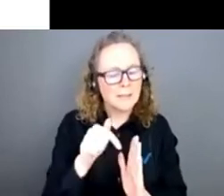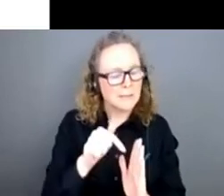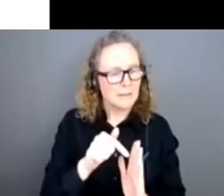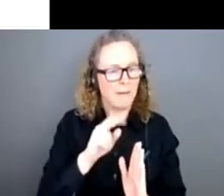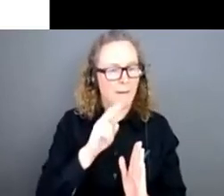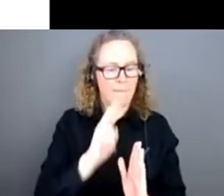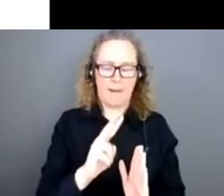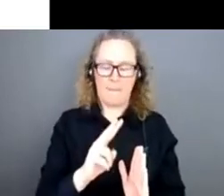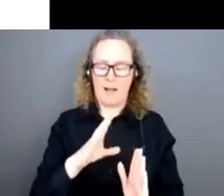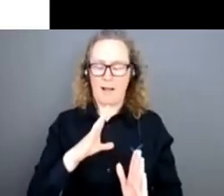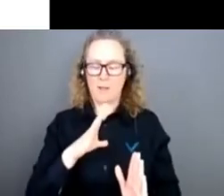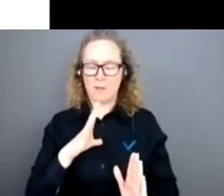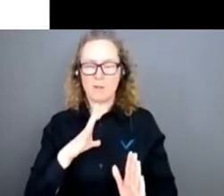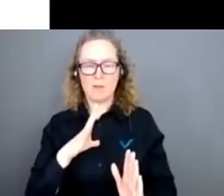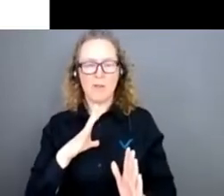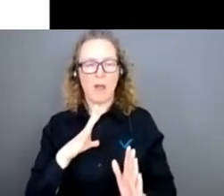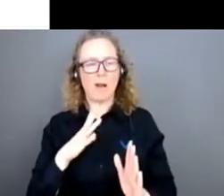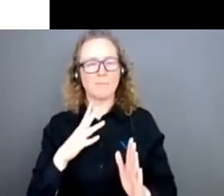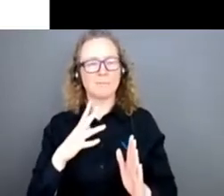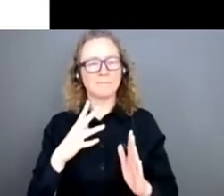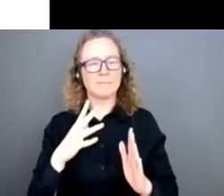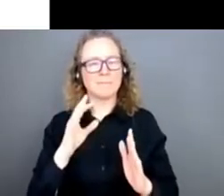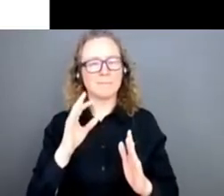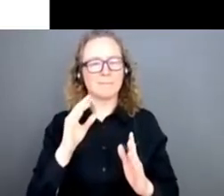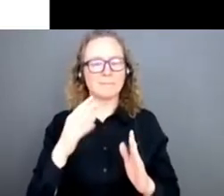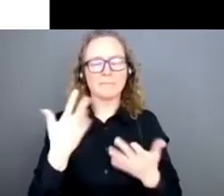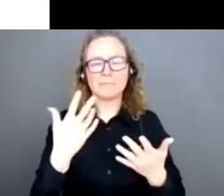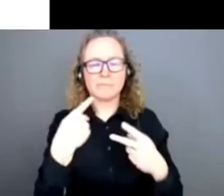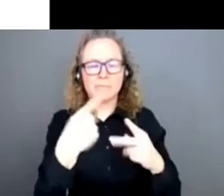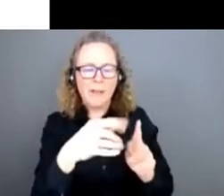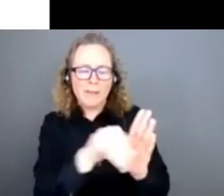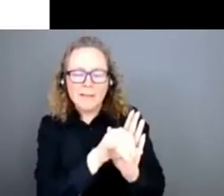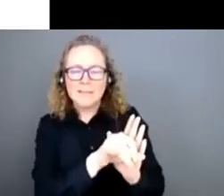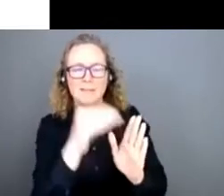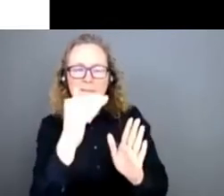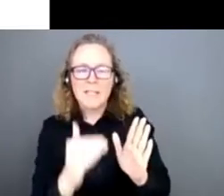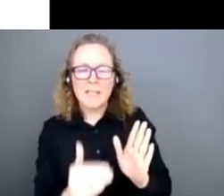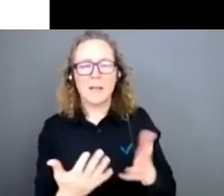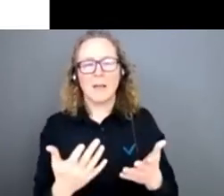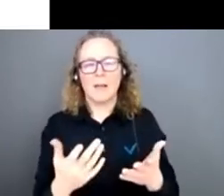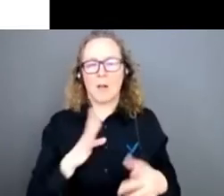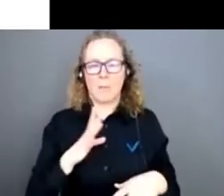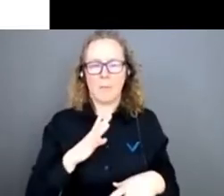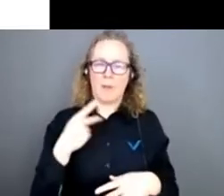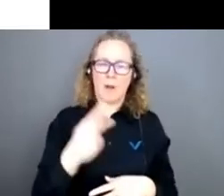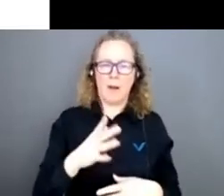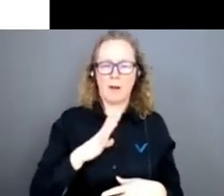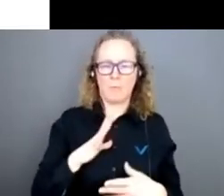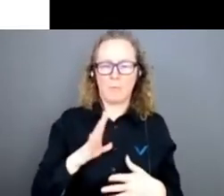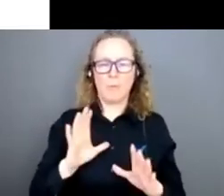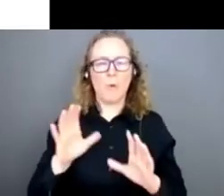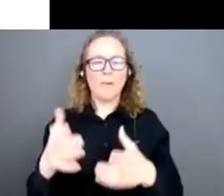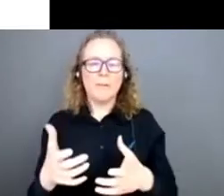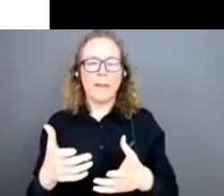fait propres à lui. D'abord, c'est un courant utilitariste, ce qui fait qu'il a un autre grand réservoir